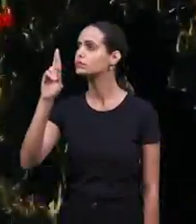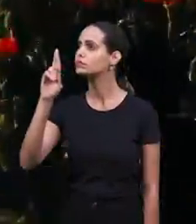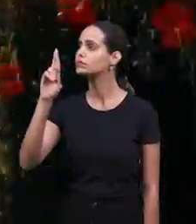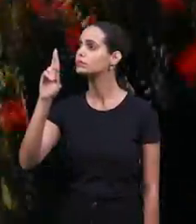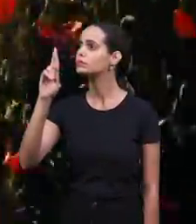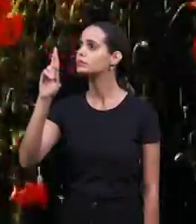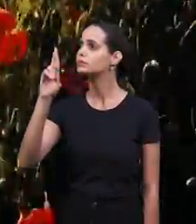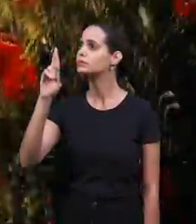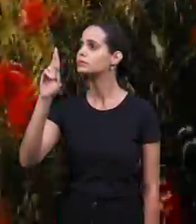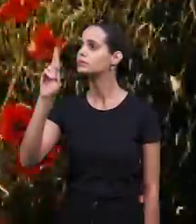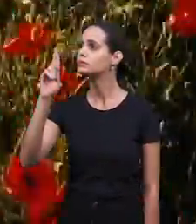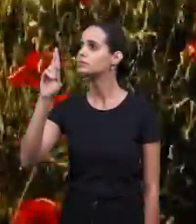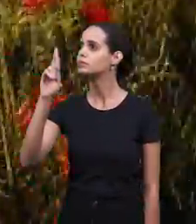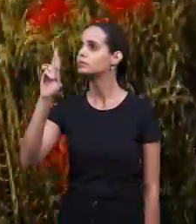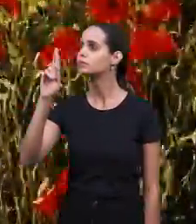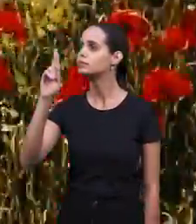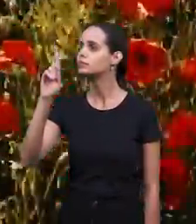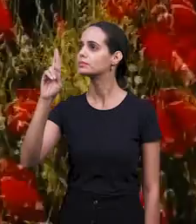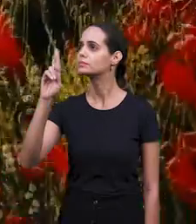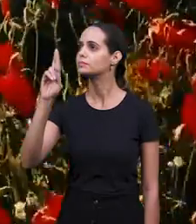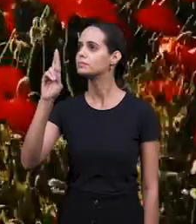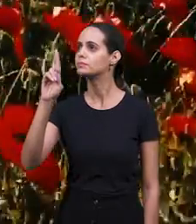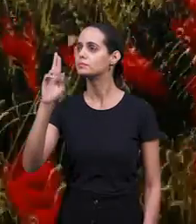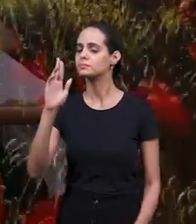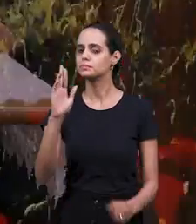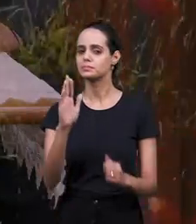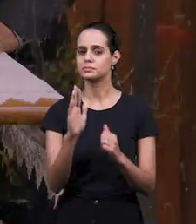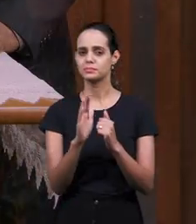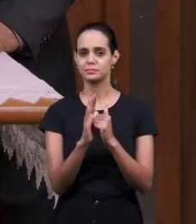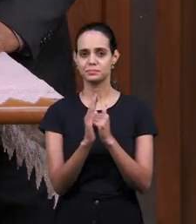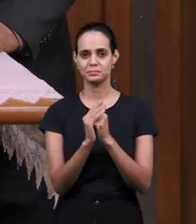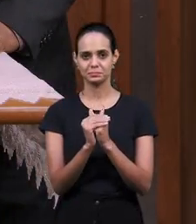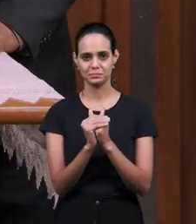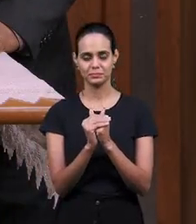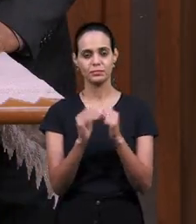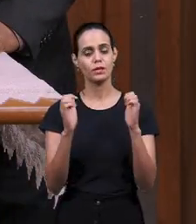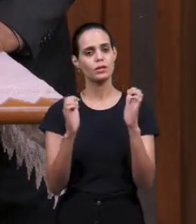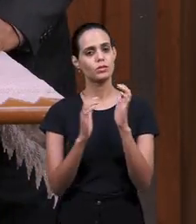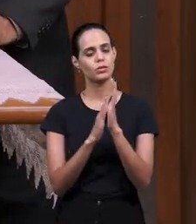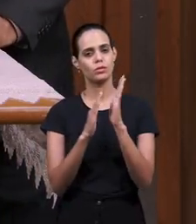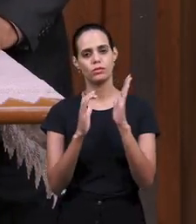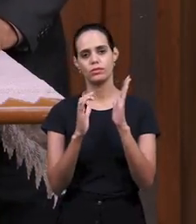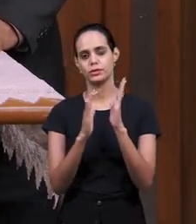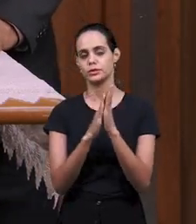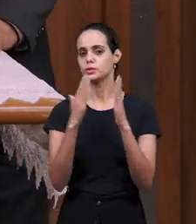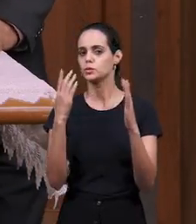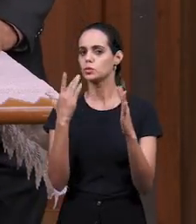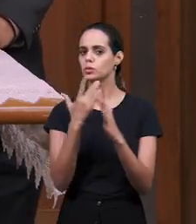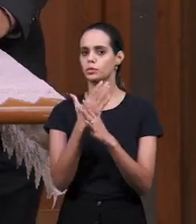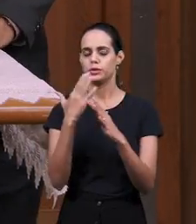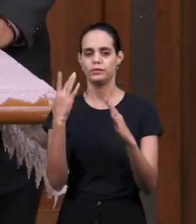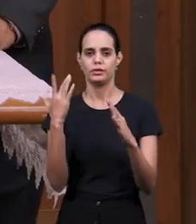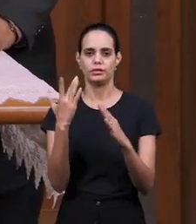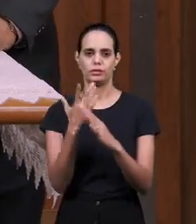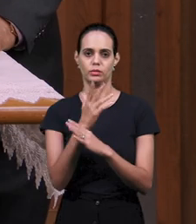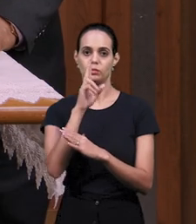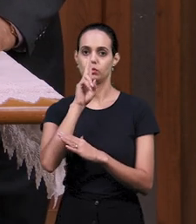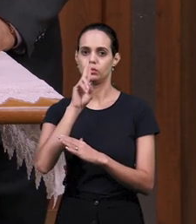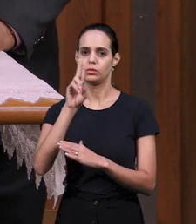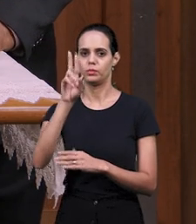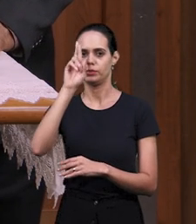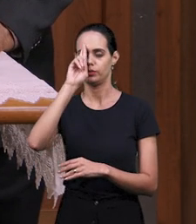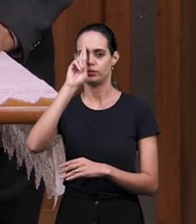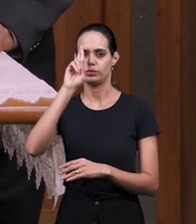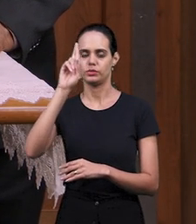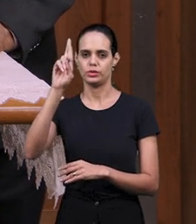прихожу. Я прихожу. на имя Господне, на